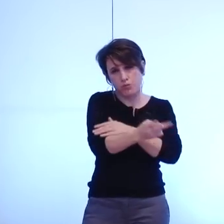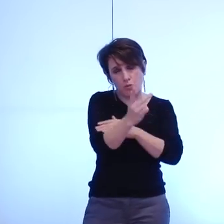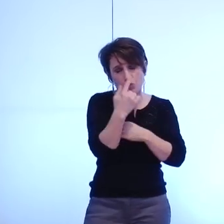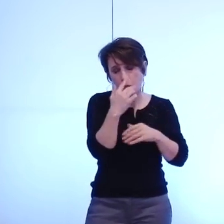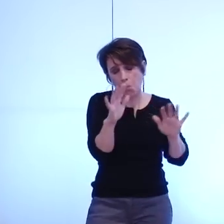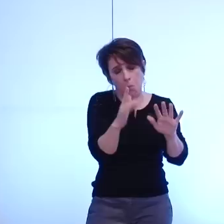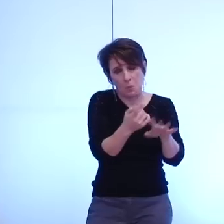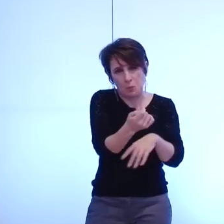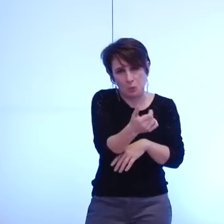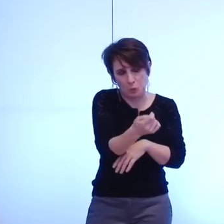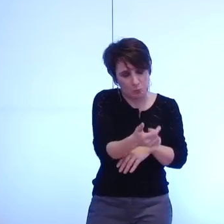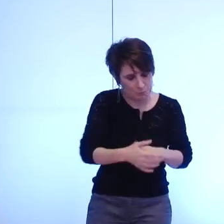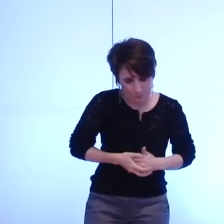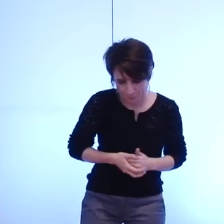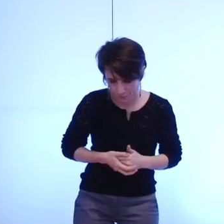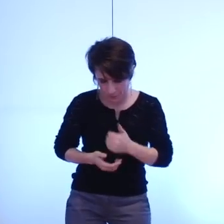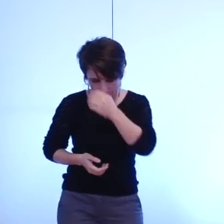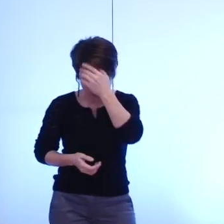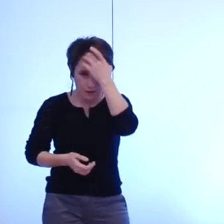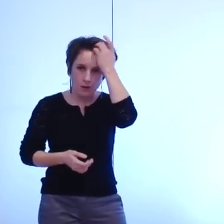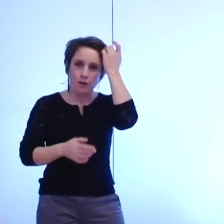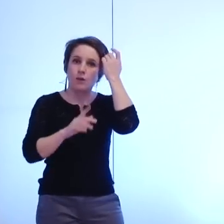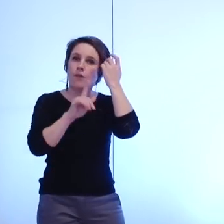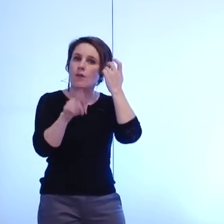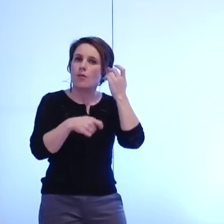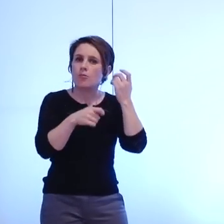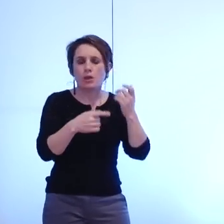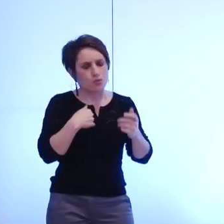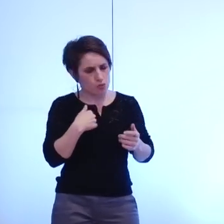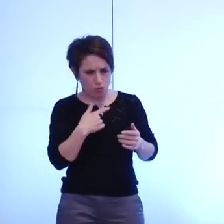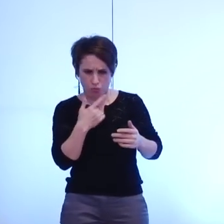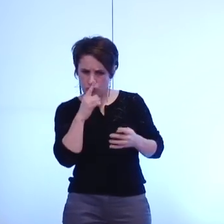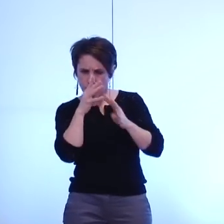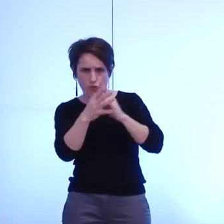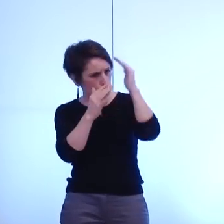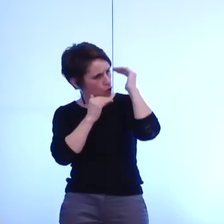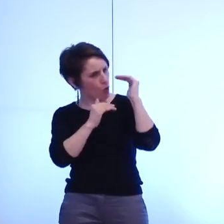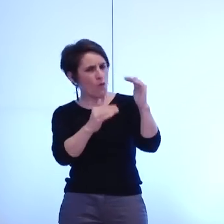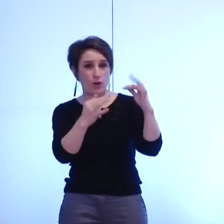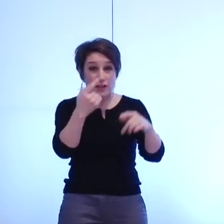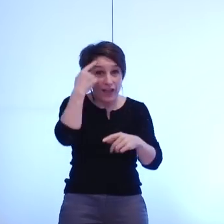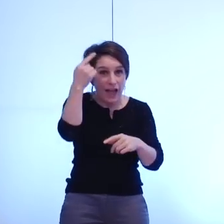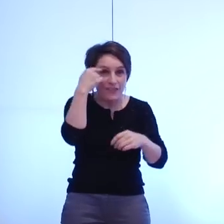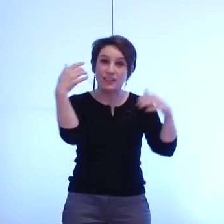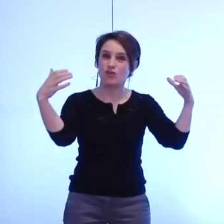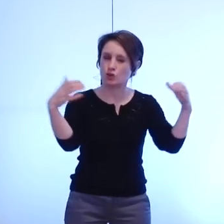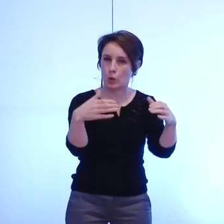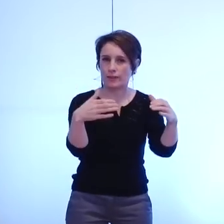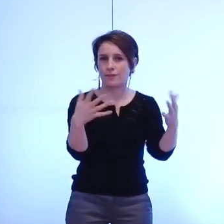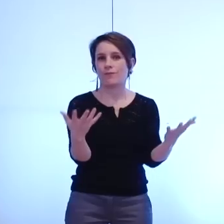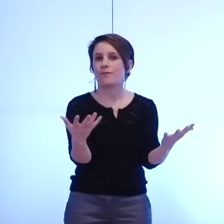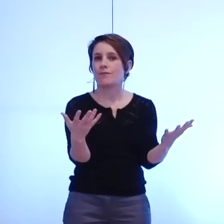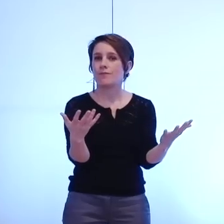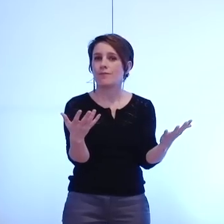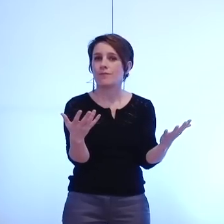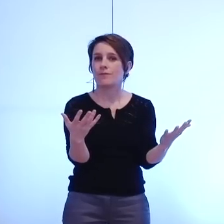que j'avais confiance dans l'intelligence collective il s'avère qu'il peut y avoir